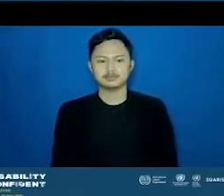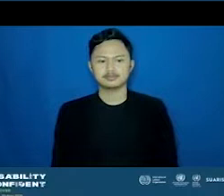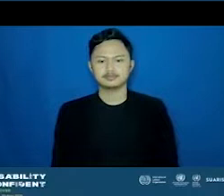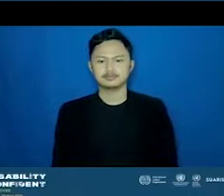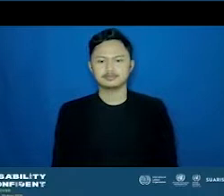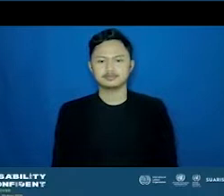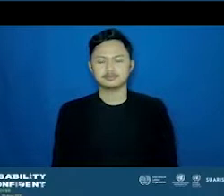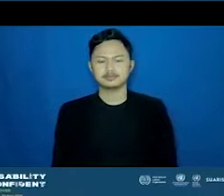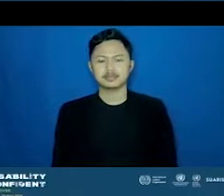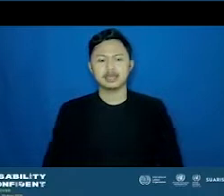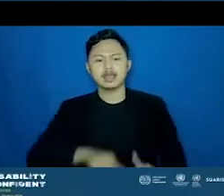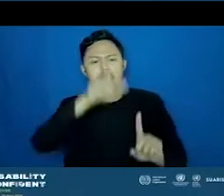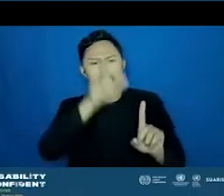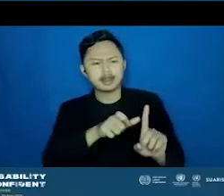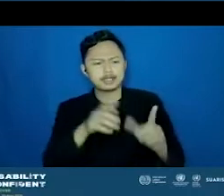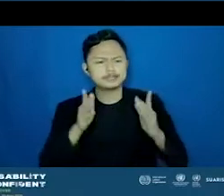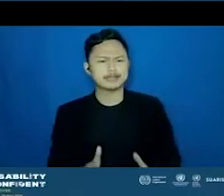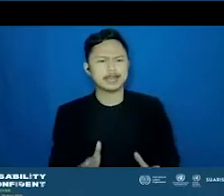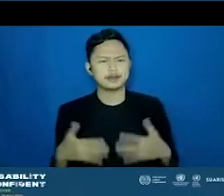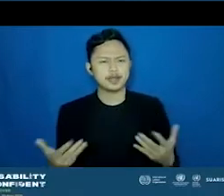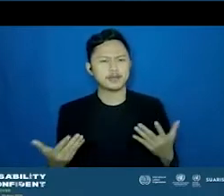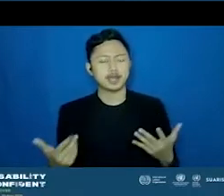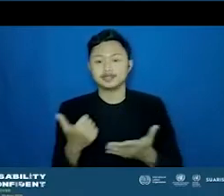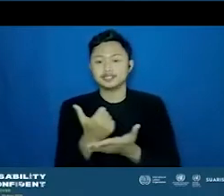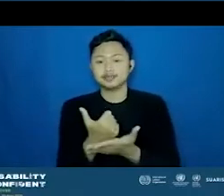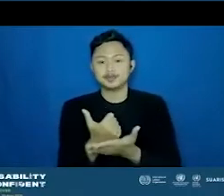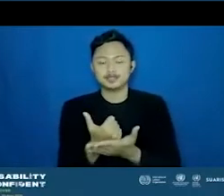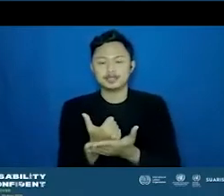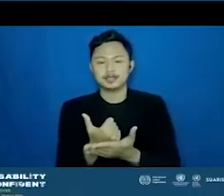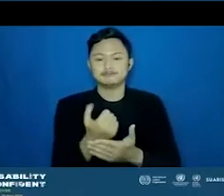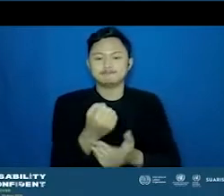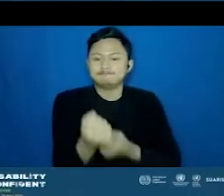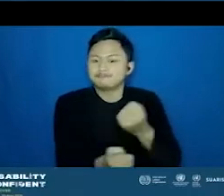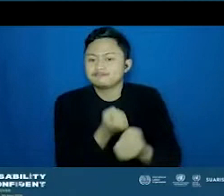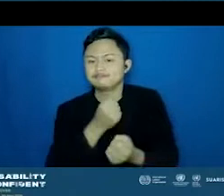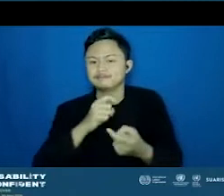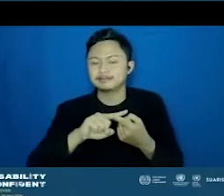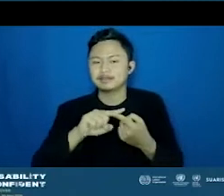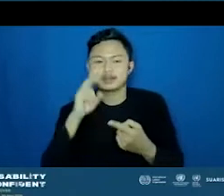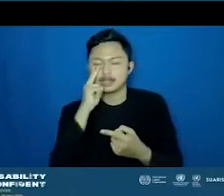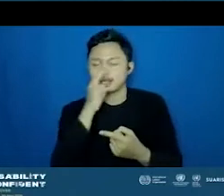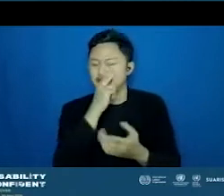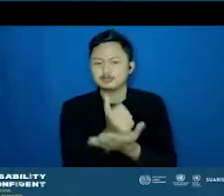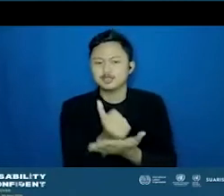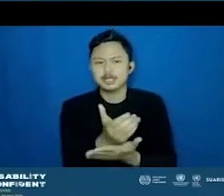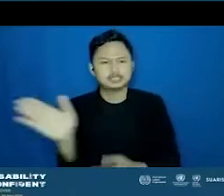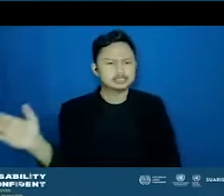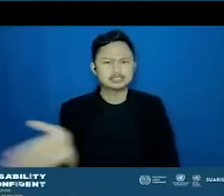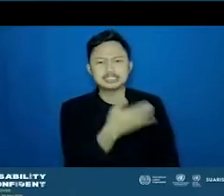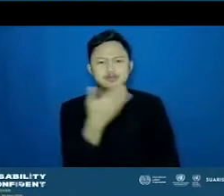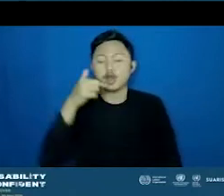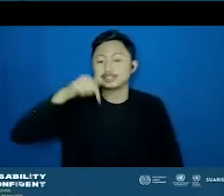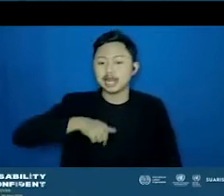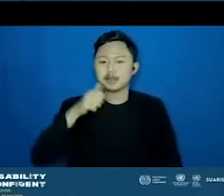Karakteristik, karena sebenarnya apa yang dilakukan sama teman-teman tunanetra kan semua bisa saat ini,